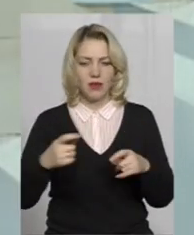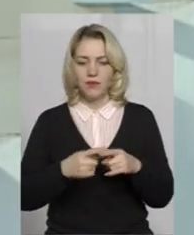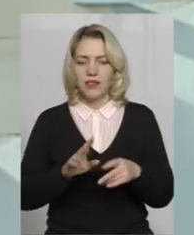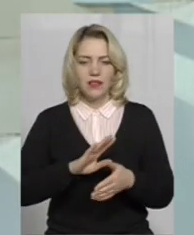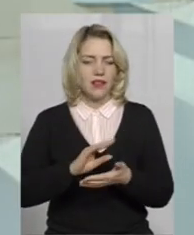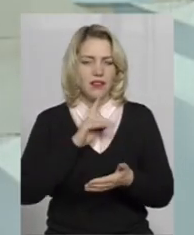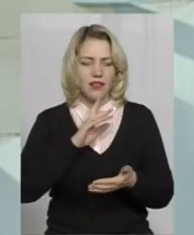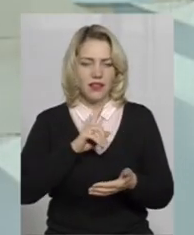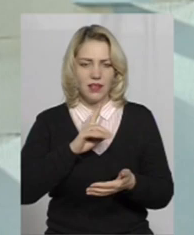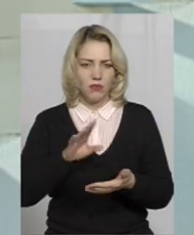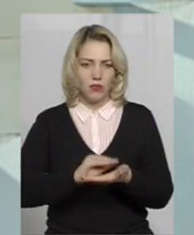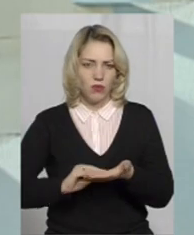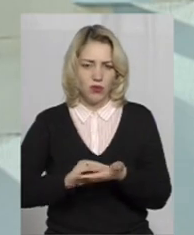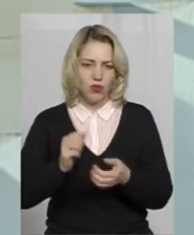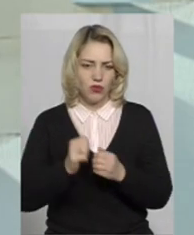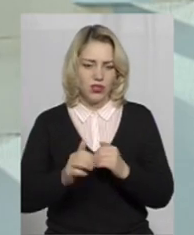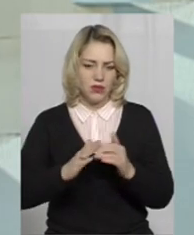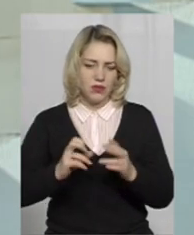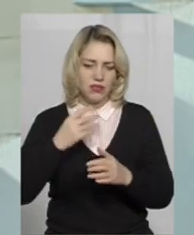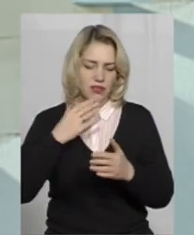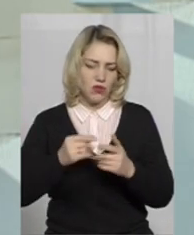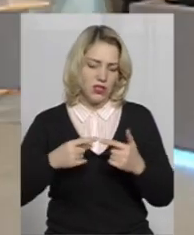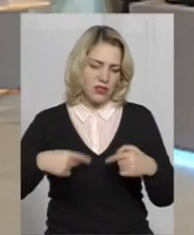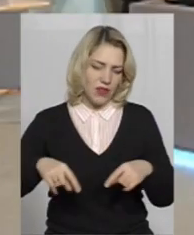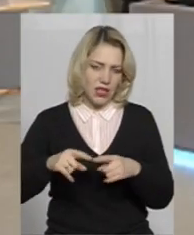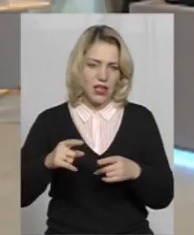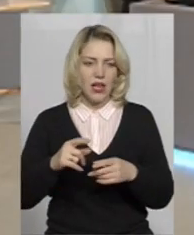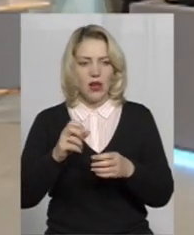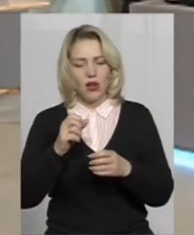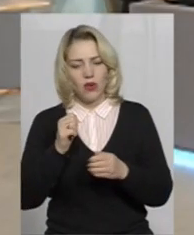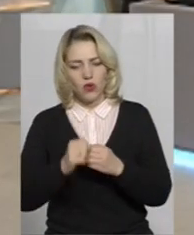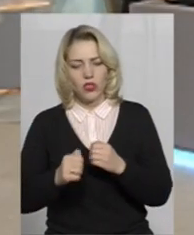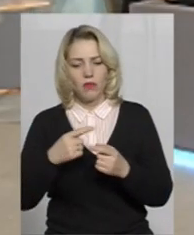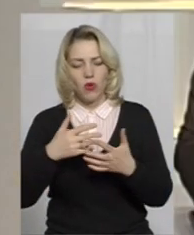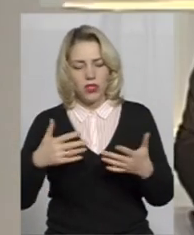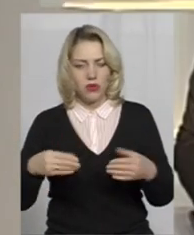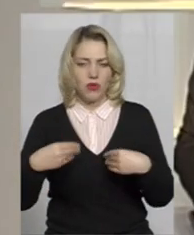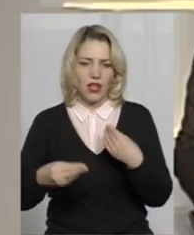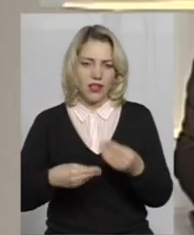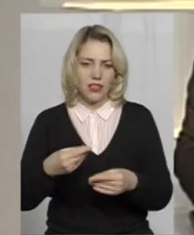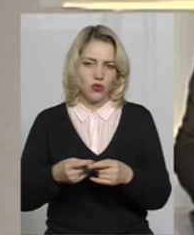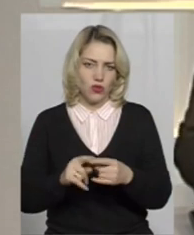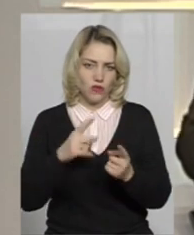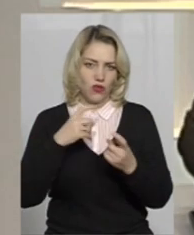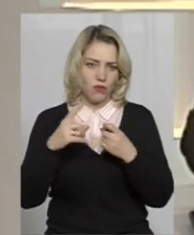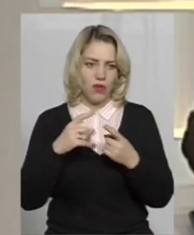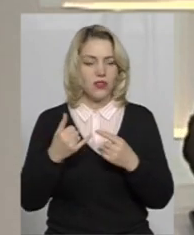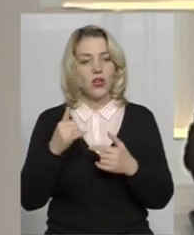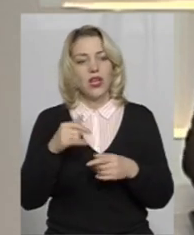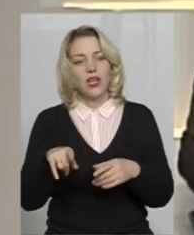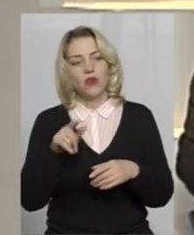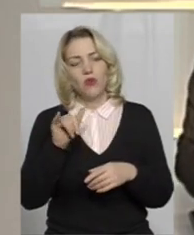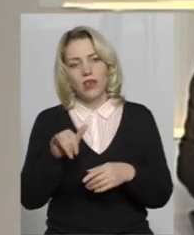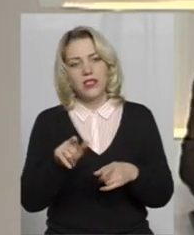повторення. Просто кожен спеціаліст у своїй сфері, і кожен подає по-різному дану інформацію. Тобто, таким чином у вас